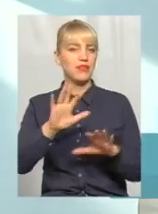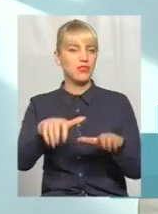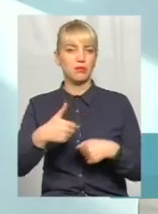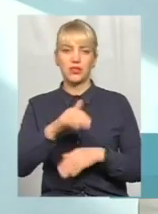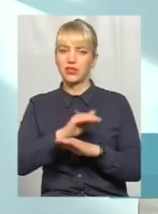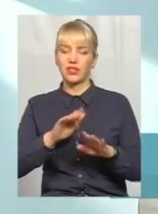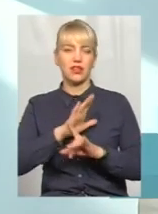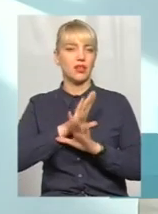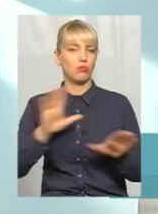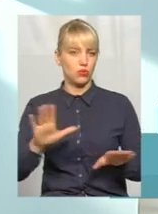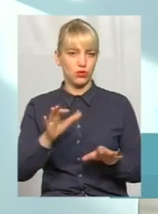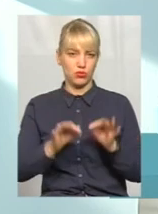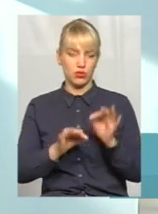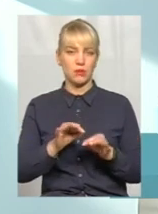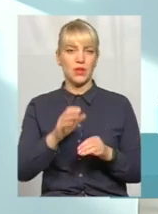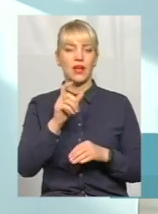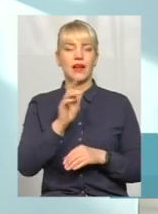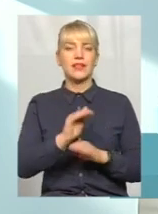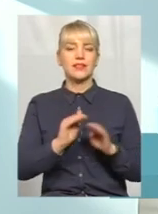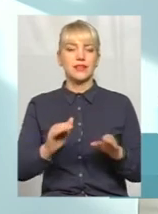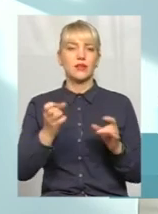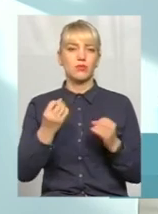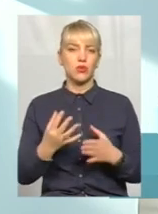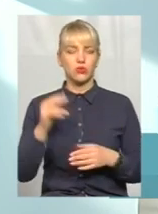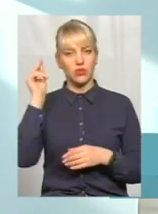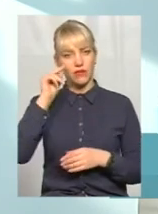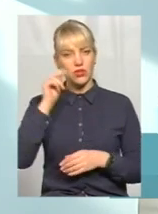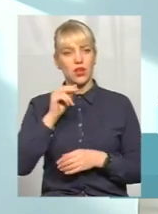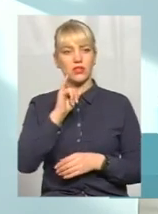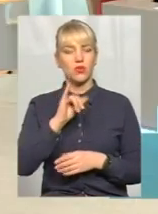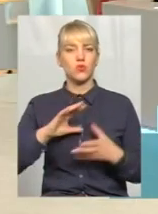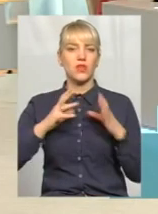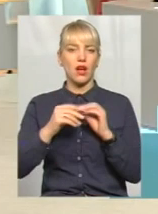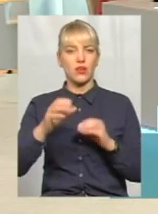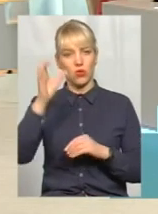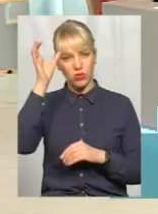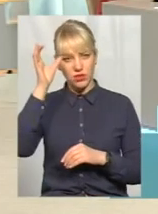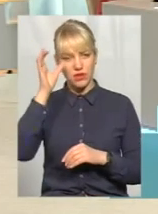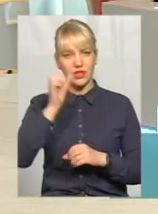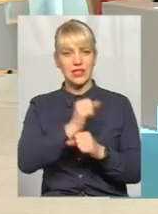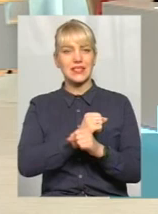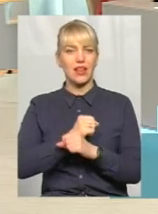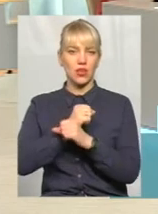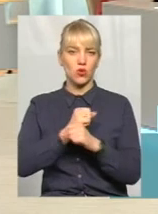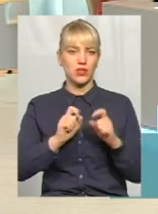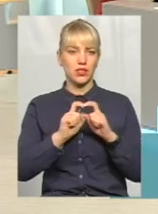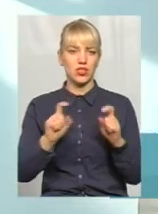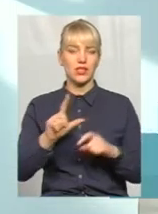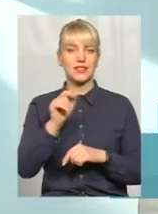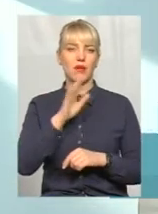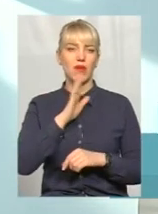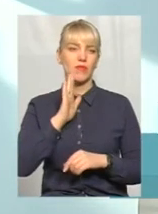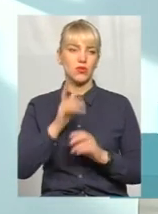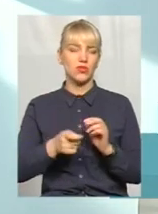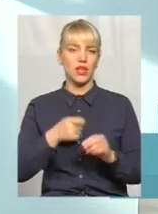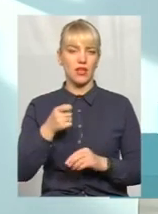діти, вони просто навчаються у одній із загальноосвітніх санаторних шкіл за маминою заявою.